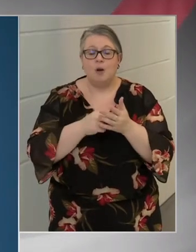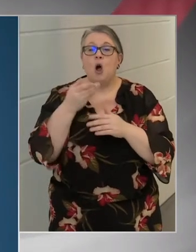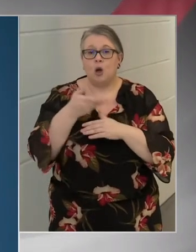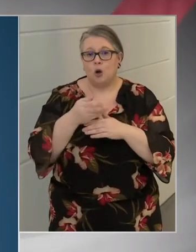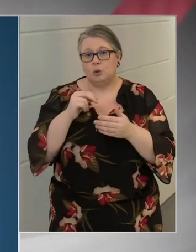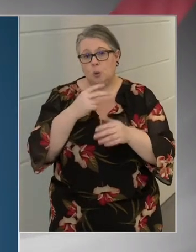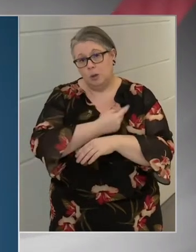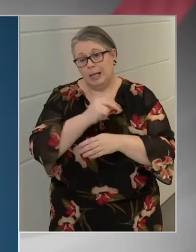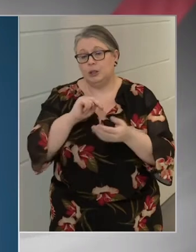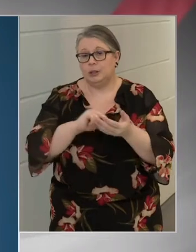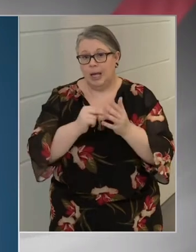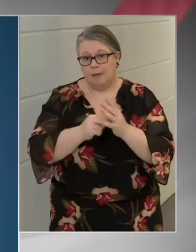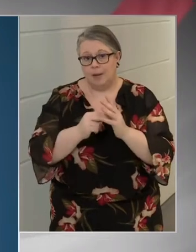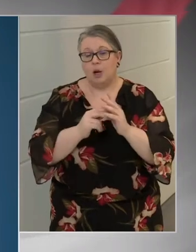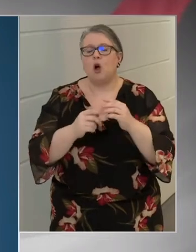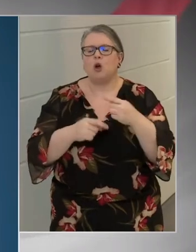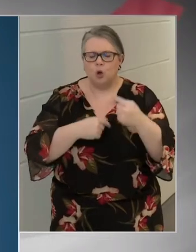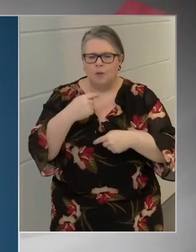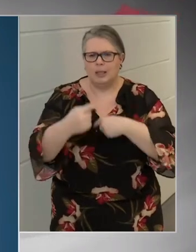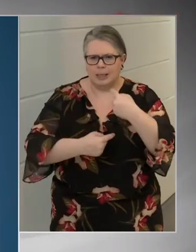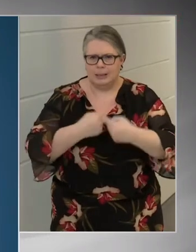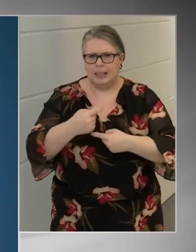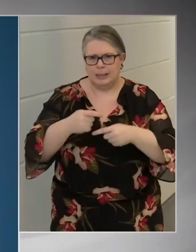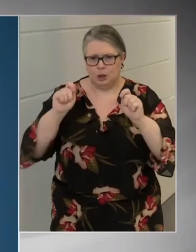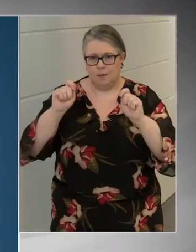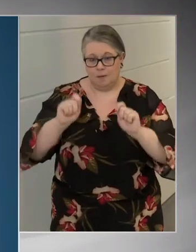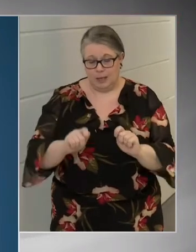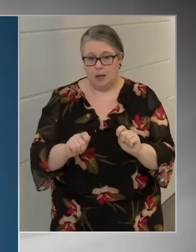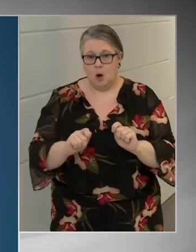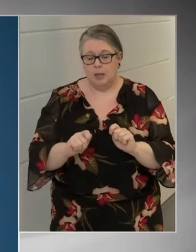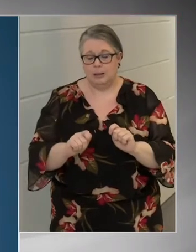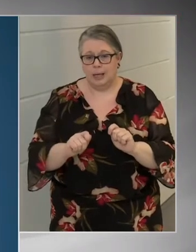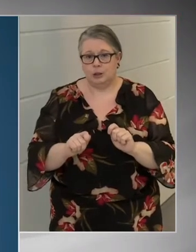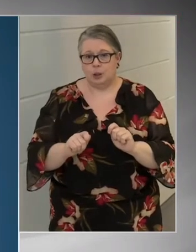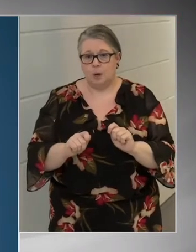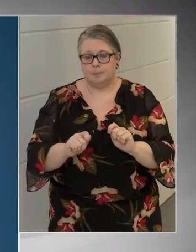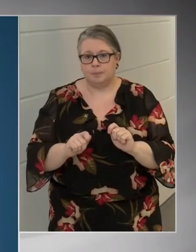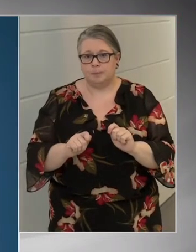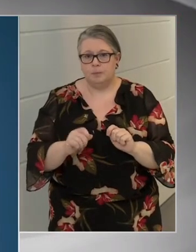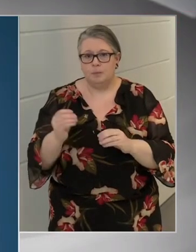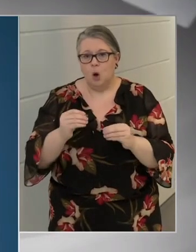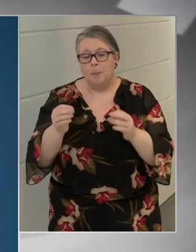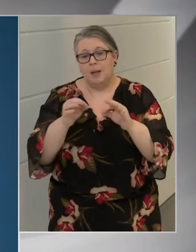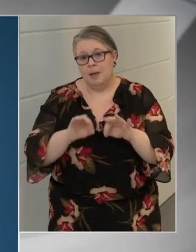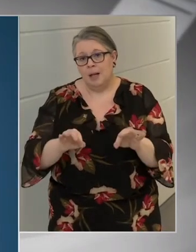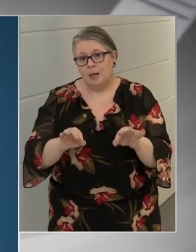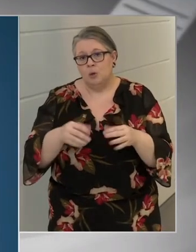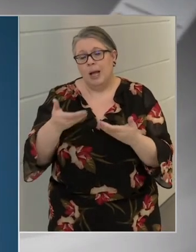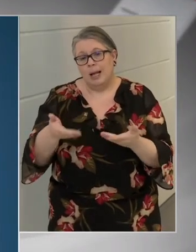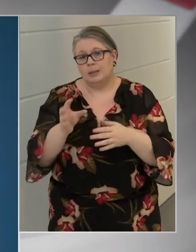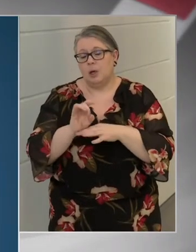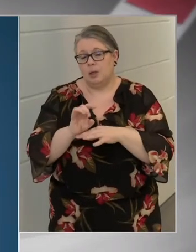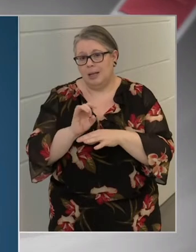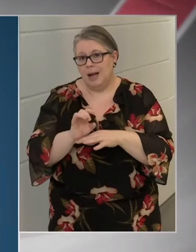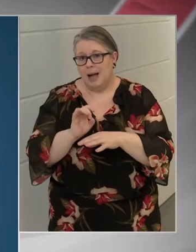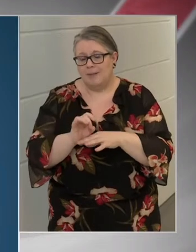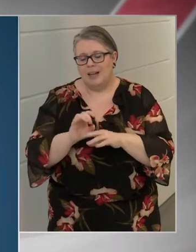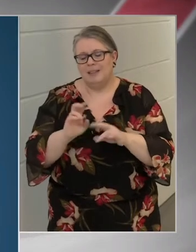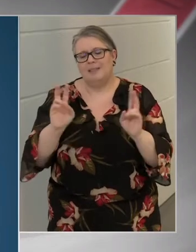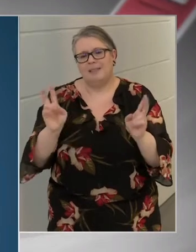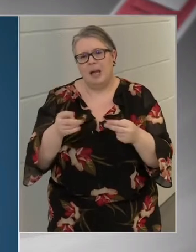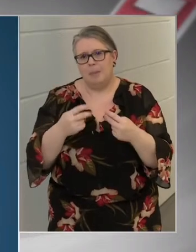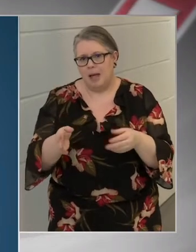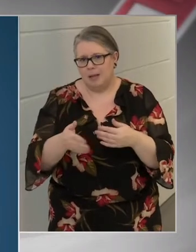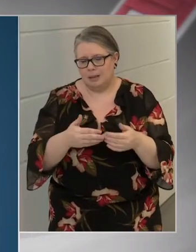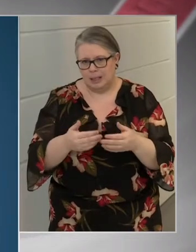oltási tervnek a következetes végrehajtása, amely nélkül ezt a járványt nem tudjuk